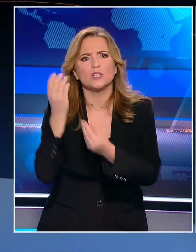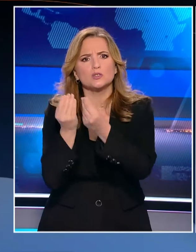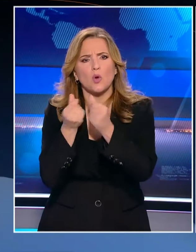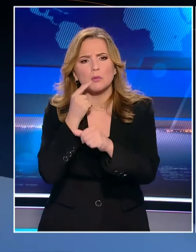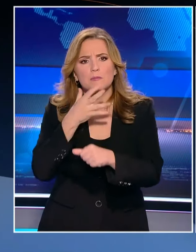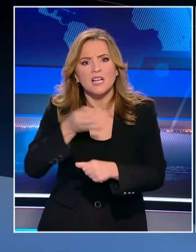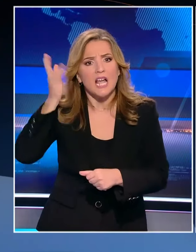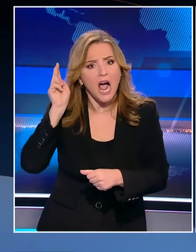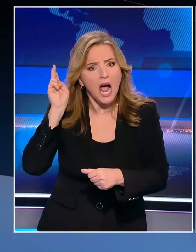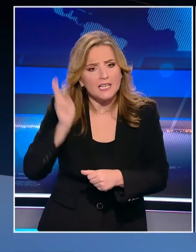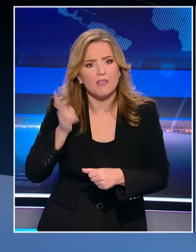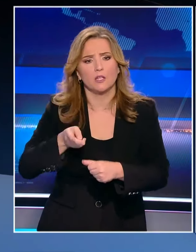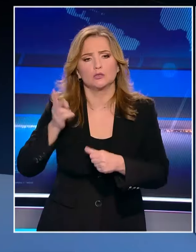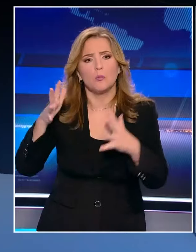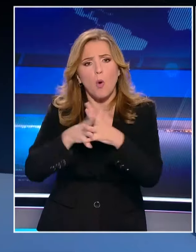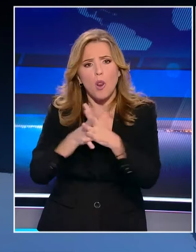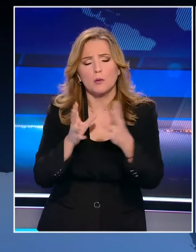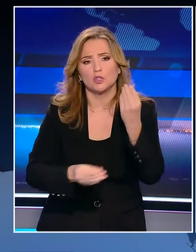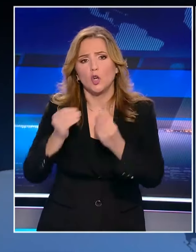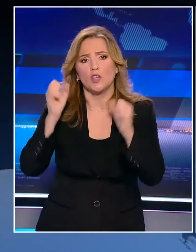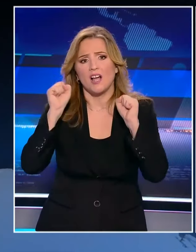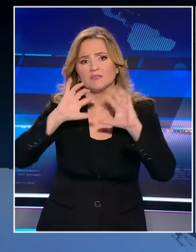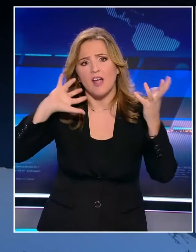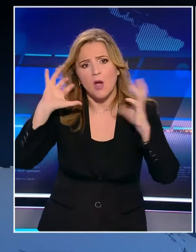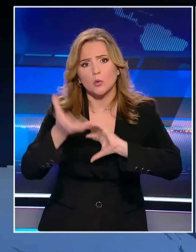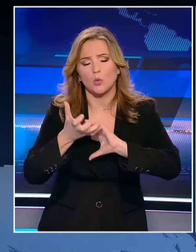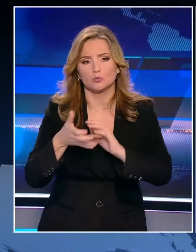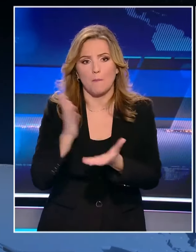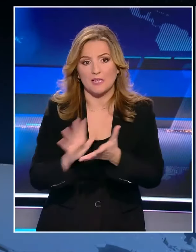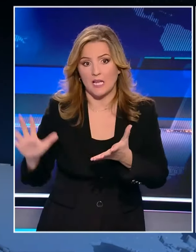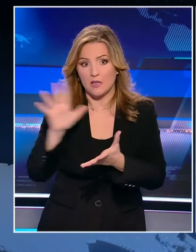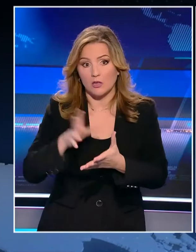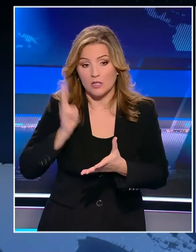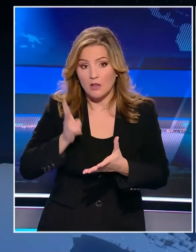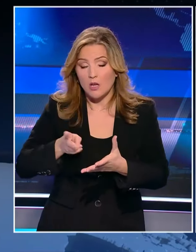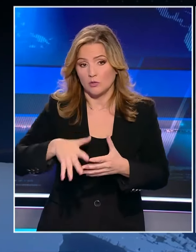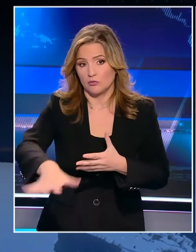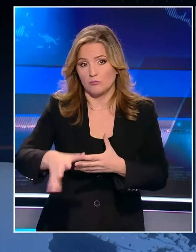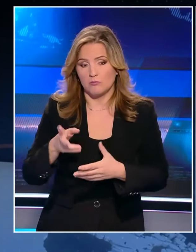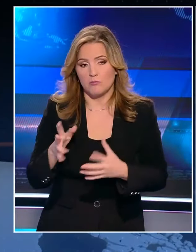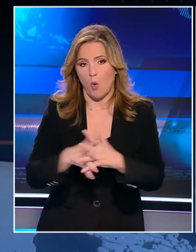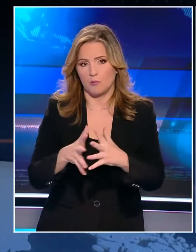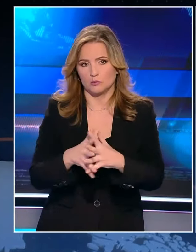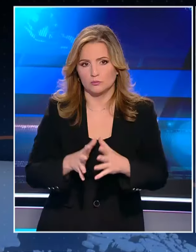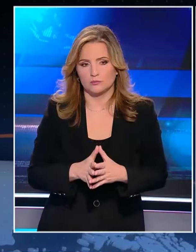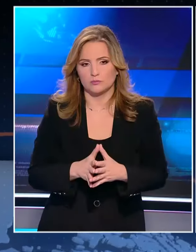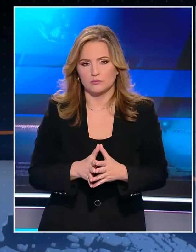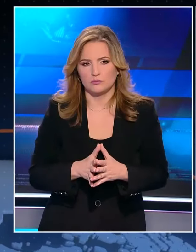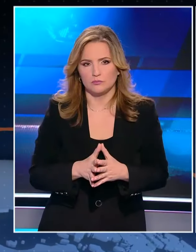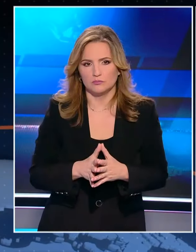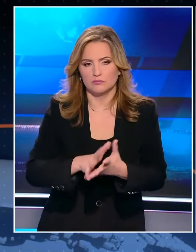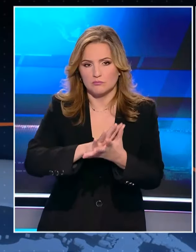σαφή απειλή για την ειρήνη και τη διεθνή ασφάλεια. Η κατάσταση στη Μέση Ανατολή κρέμεται από μία κλωστή. Με την